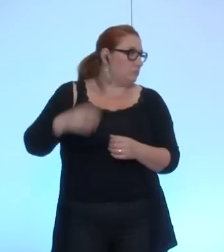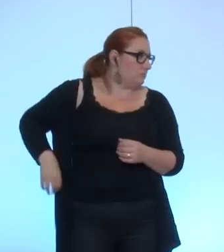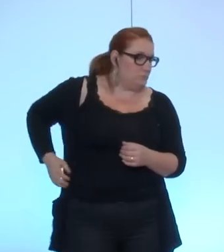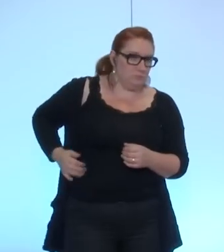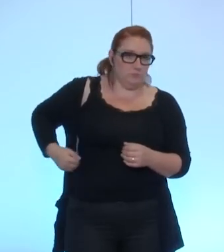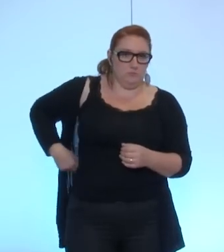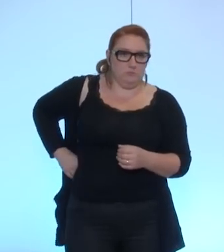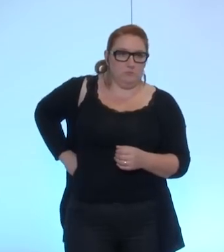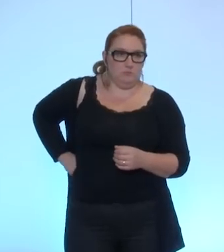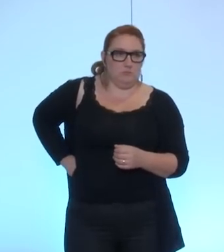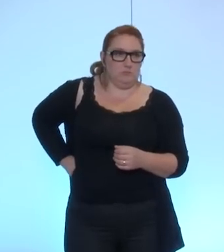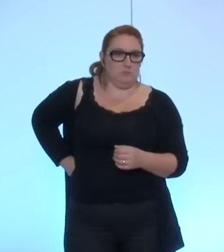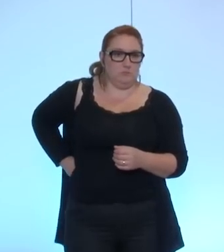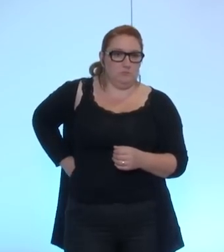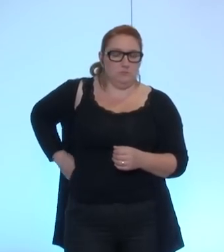Monsieur Abfast.